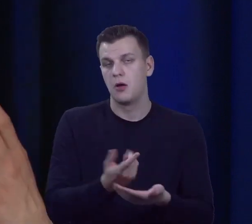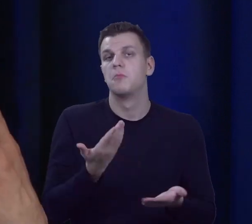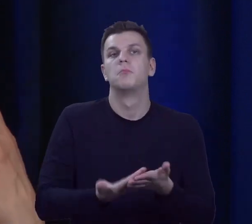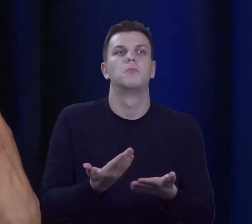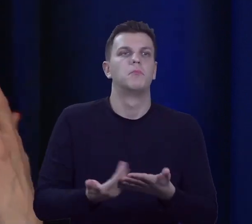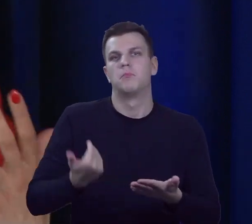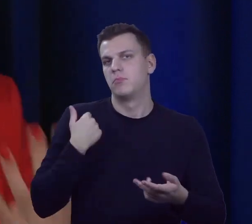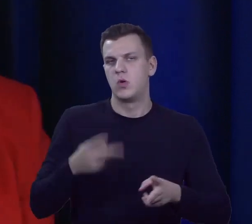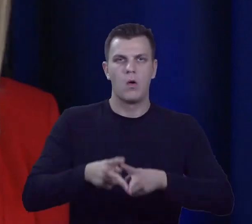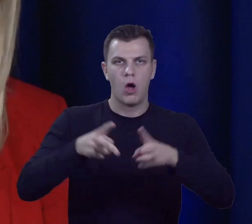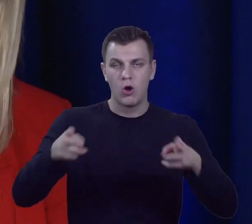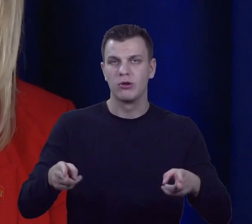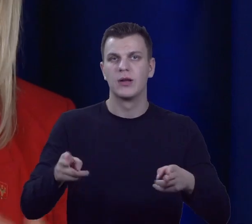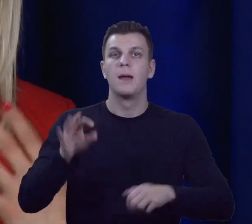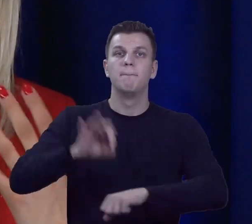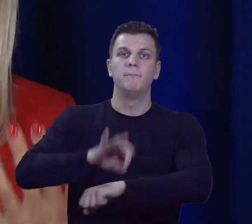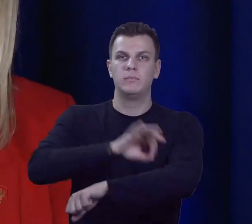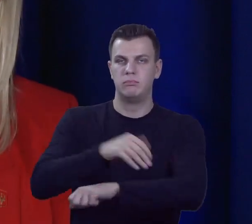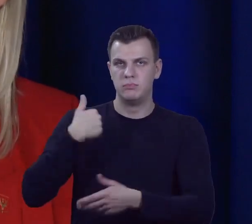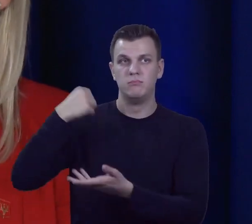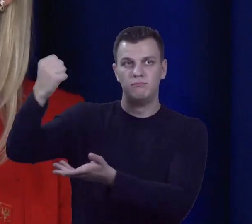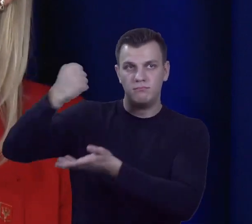projekty były pisane,